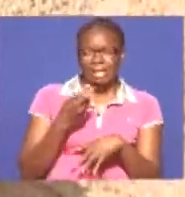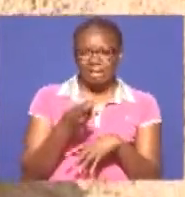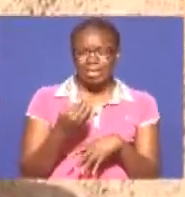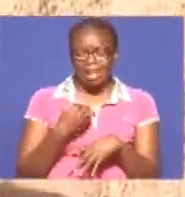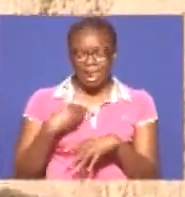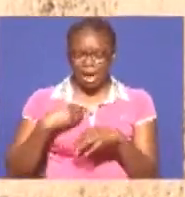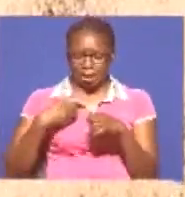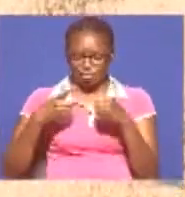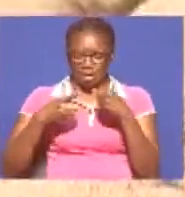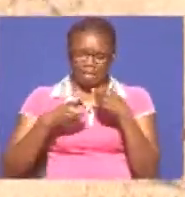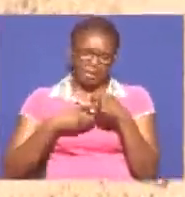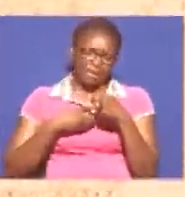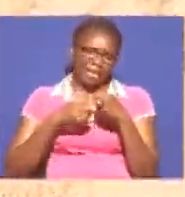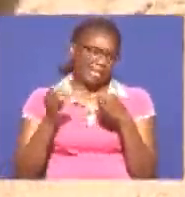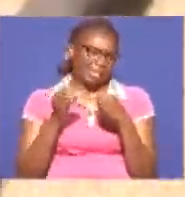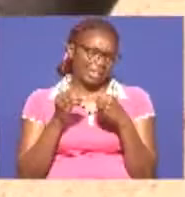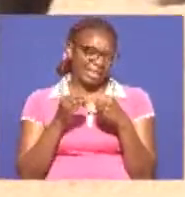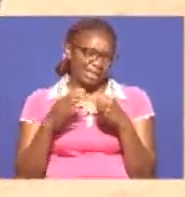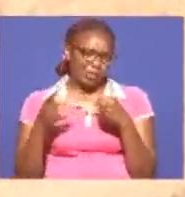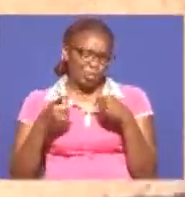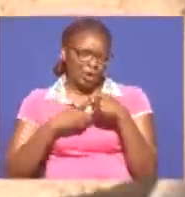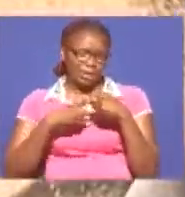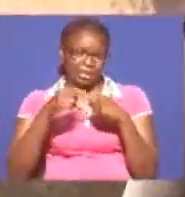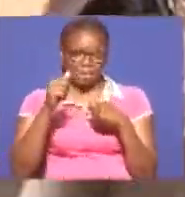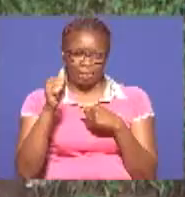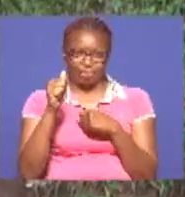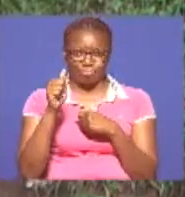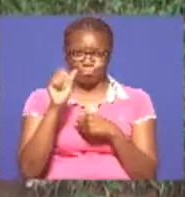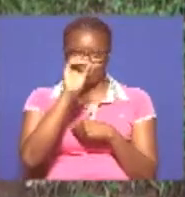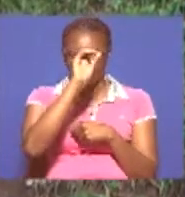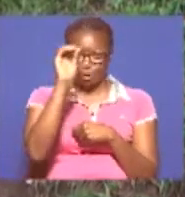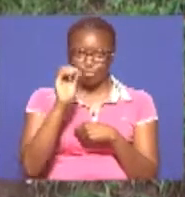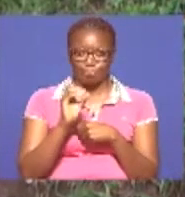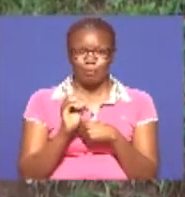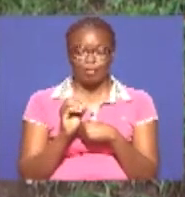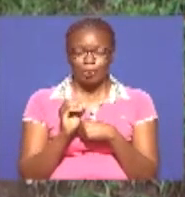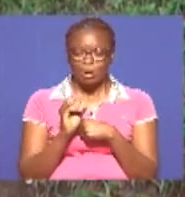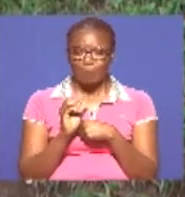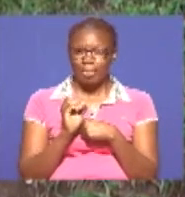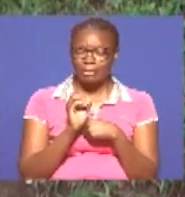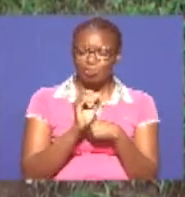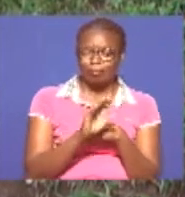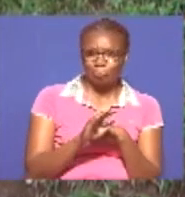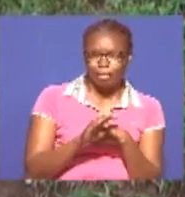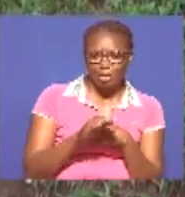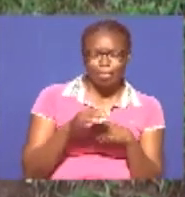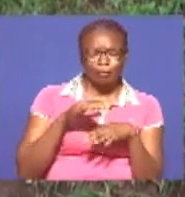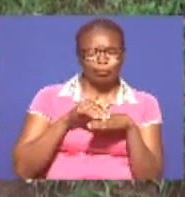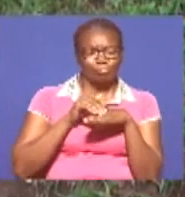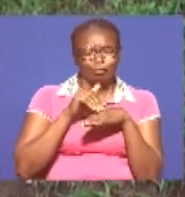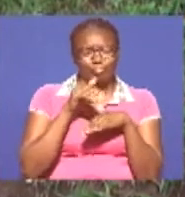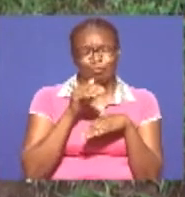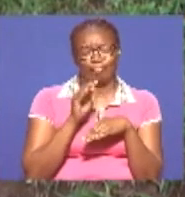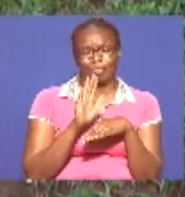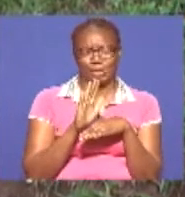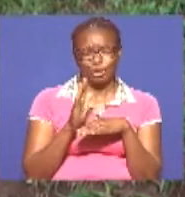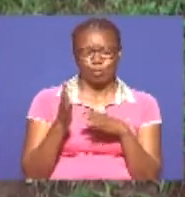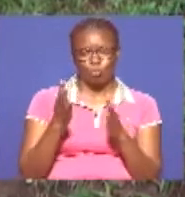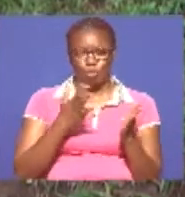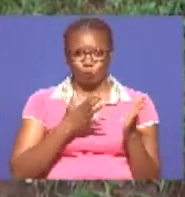65%, 60-65% protein Iyo ni very high source ya protein